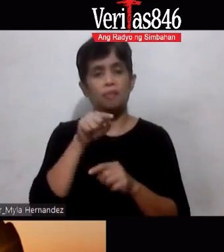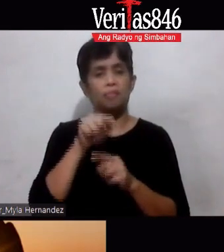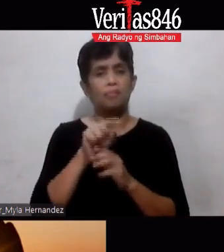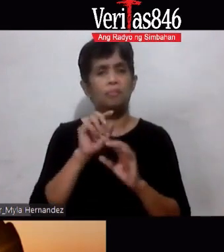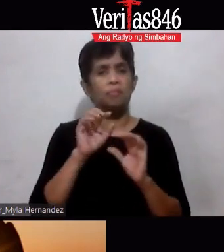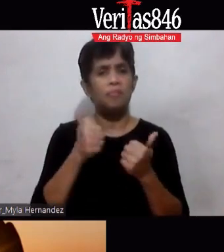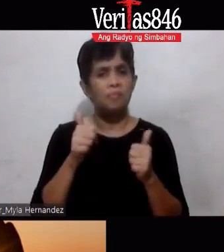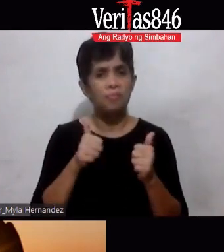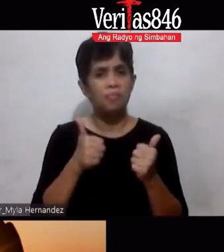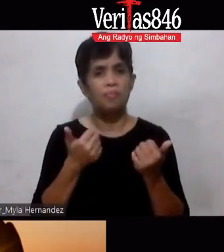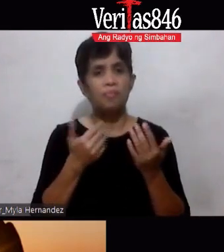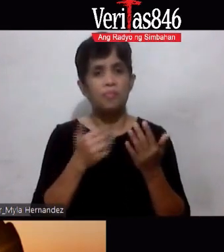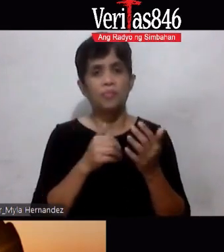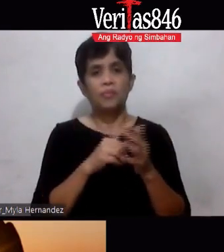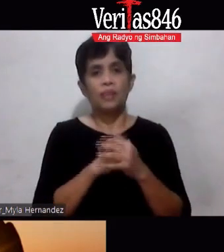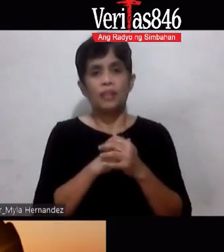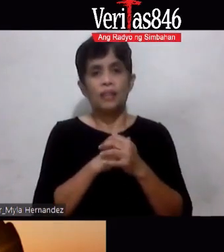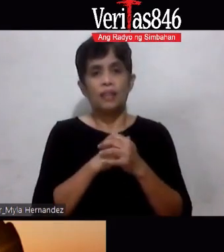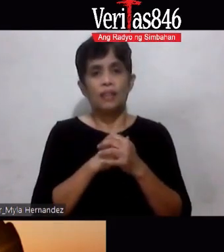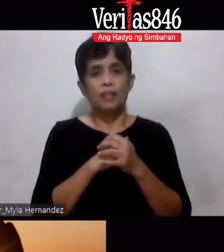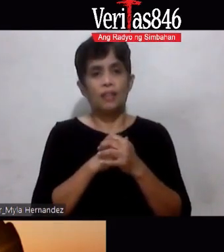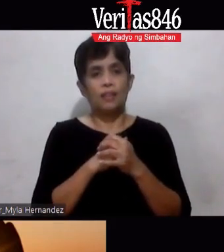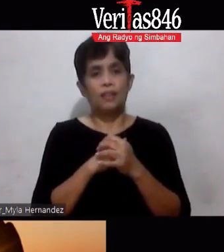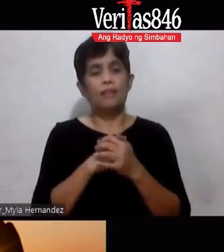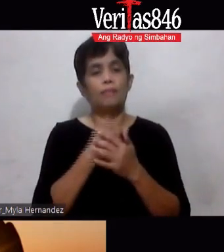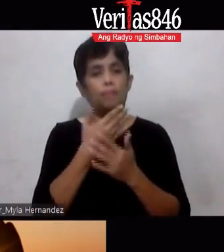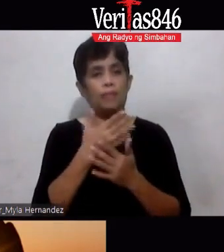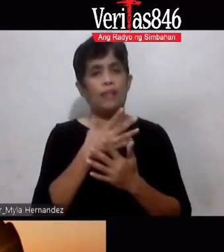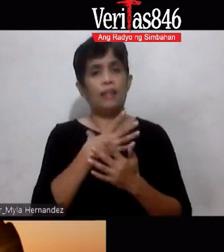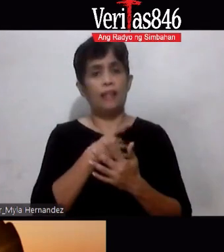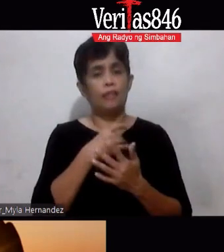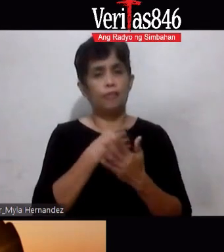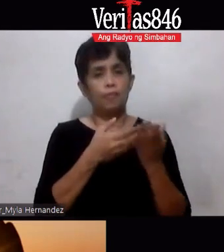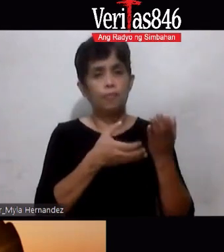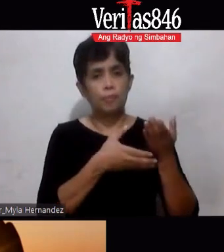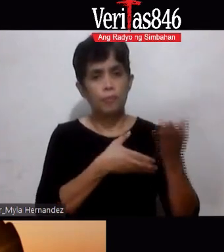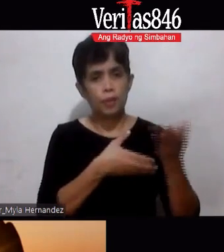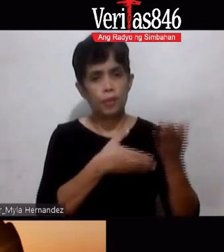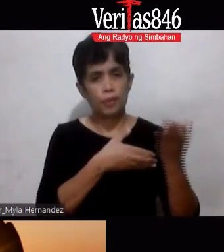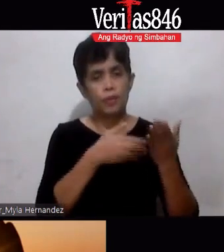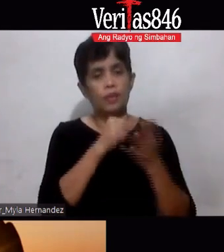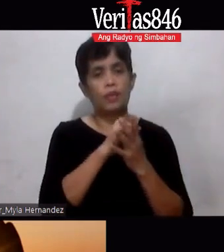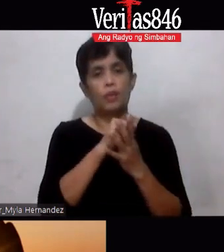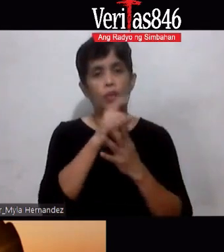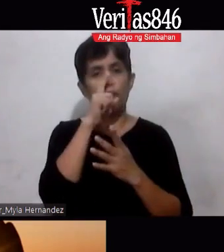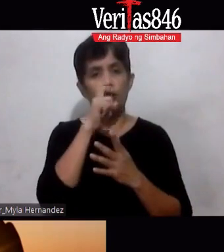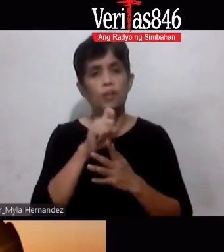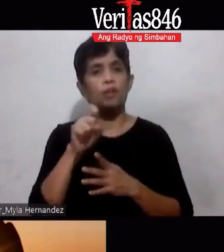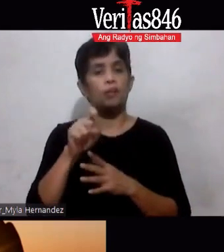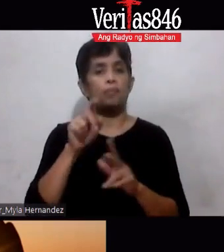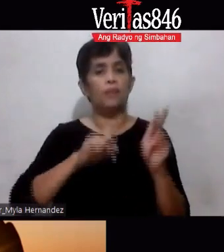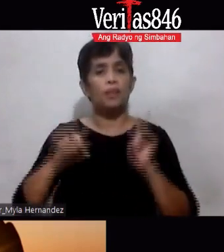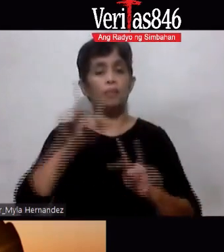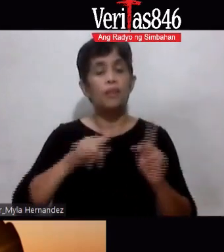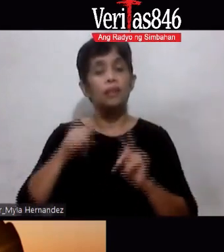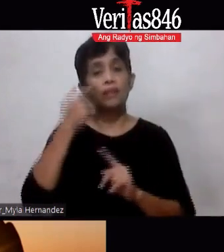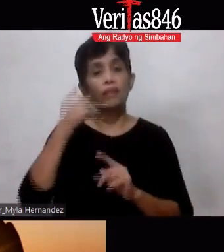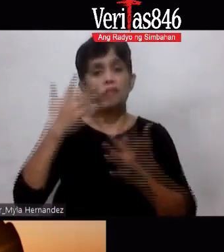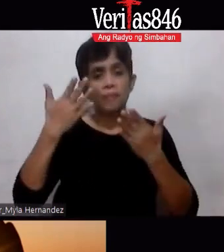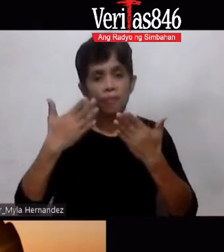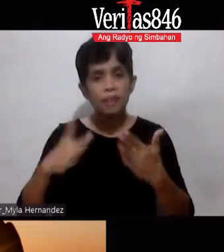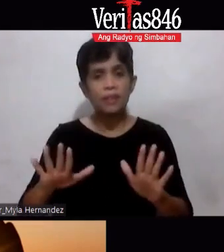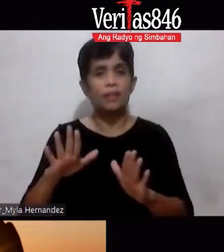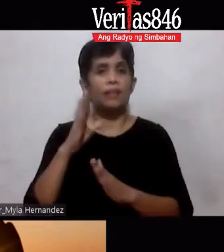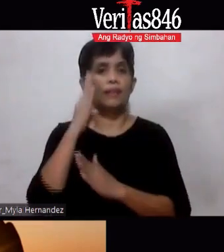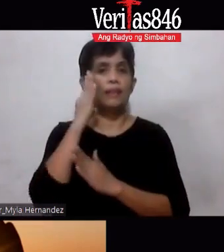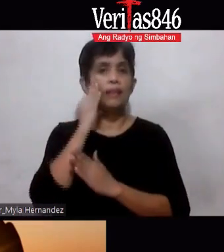sitwasyon Na yan So he He likes to Consult Older people Kasi Kasi nadaanan na nila yun And it's